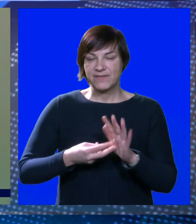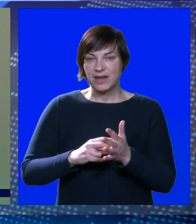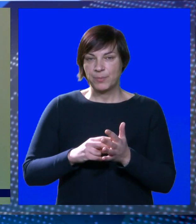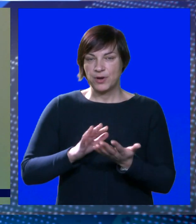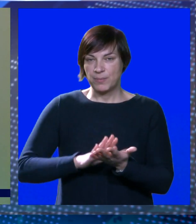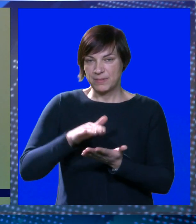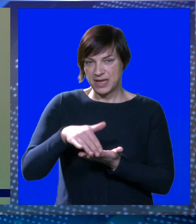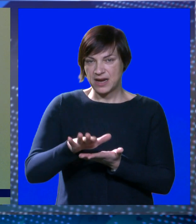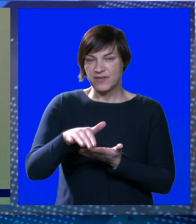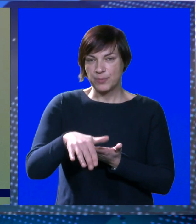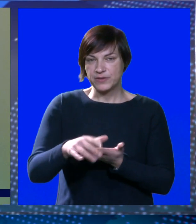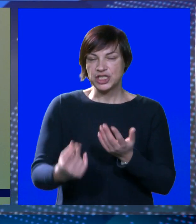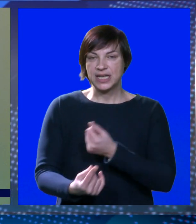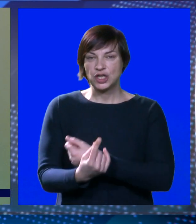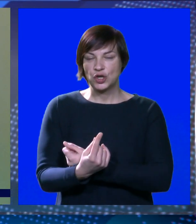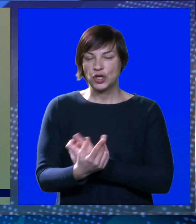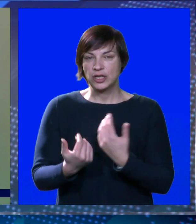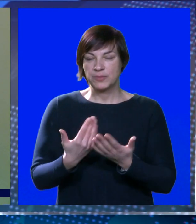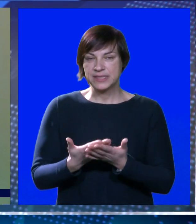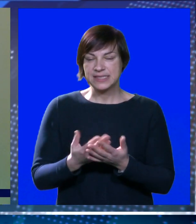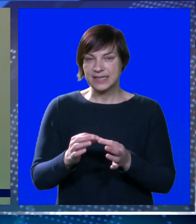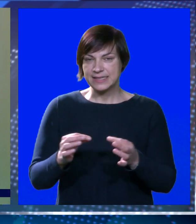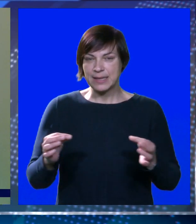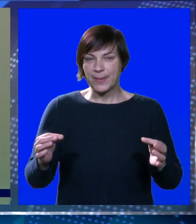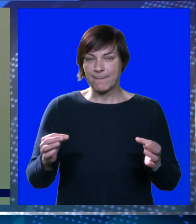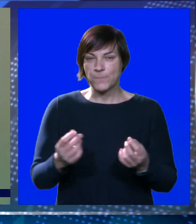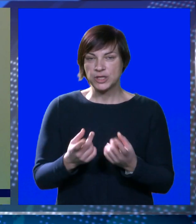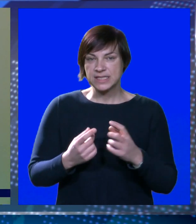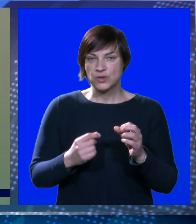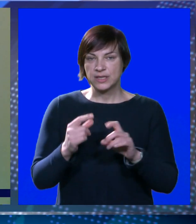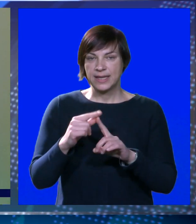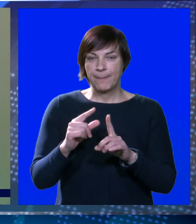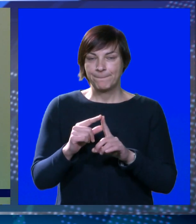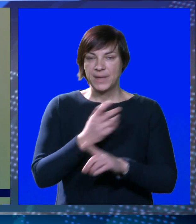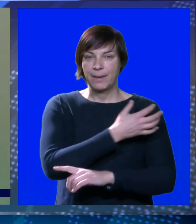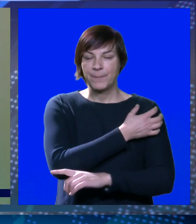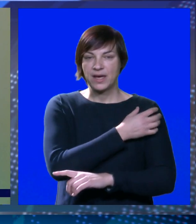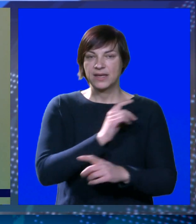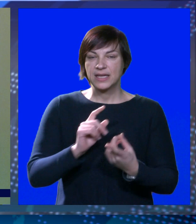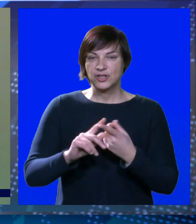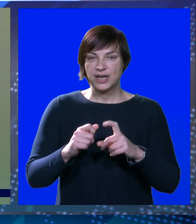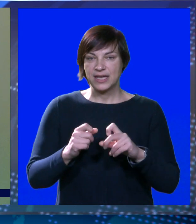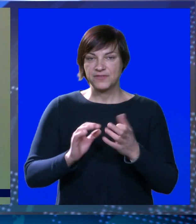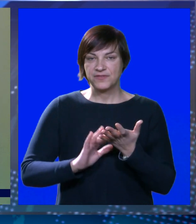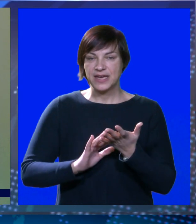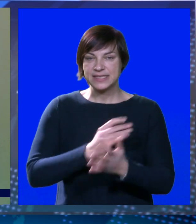neravna površina. Dogodilo mi se da sam na ovom potezu dole od OTP banke do Raiffeisen banke, na tom